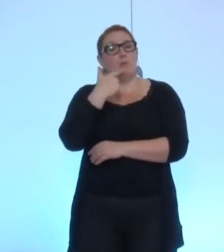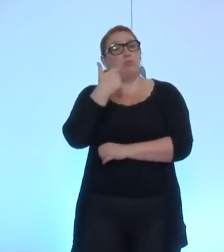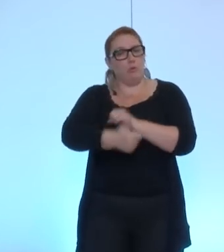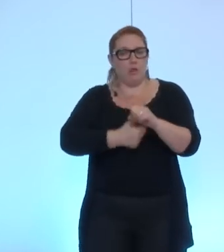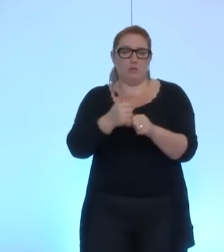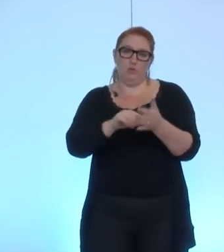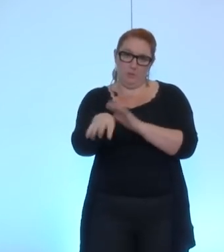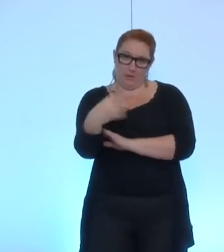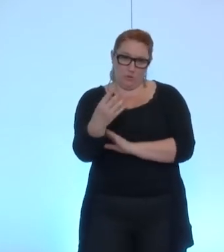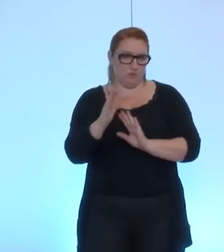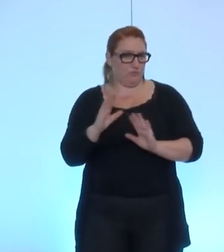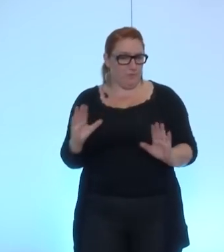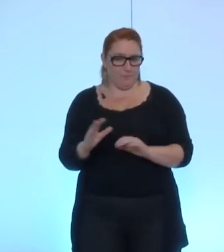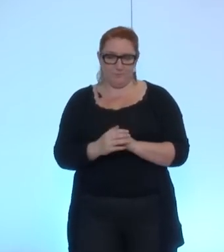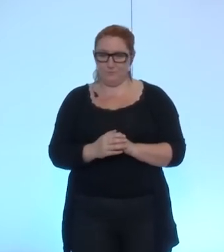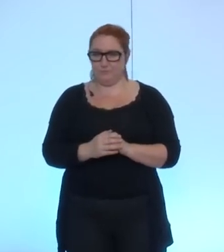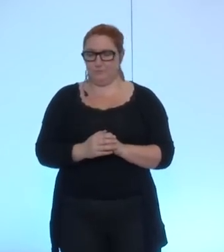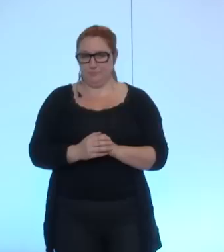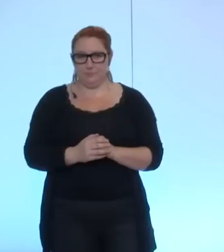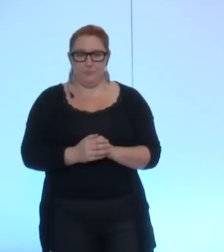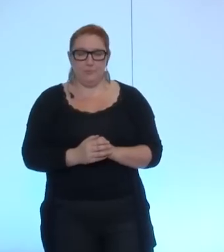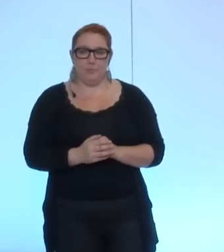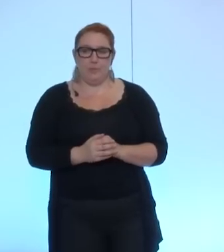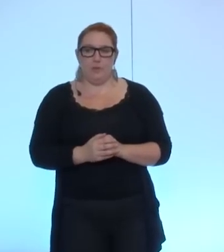de cette délibération.